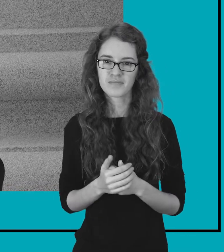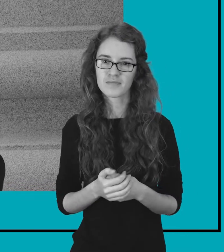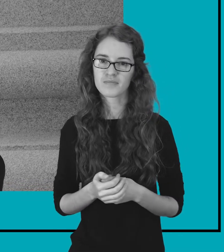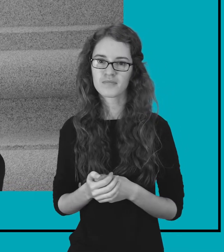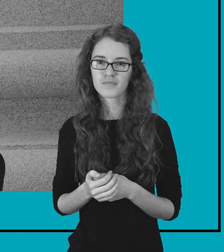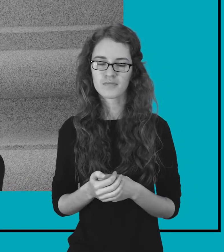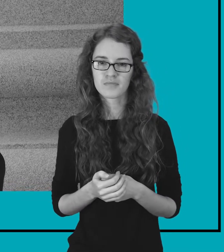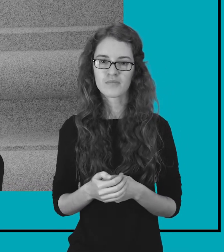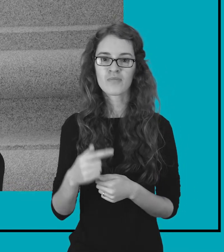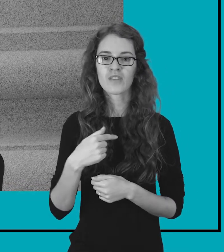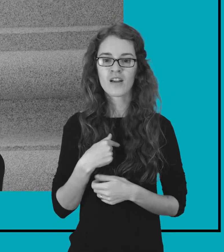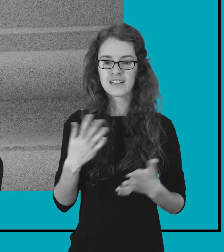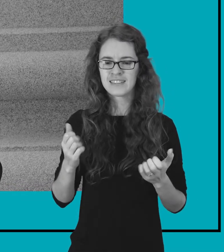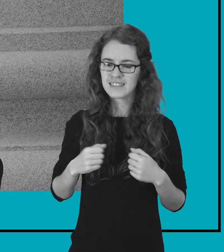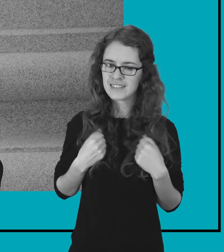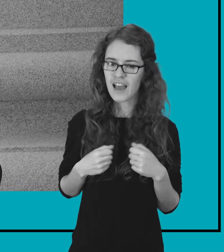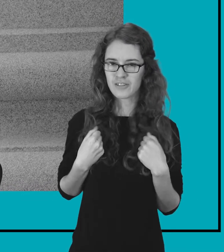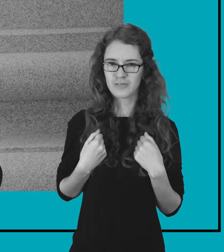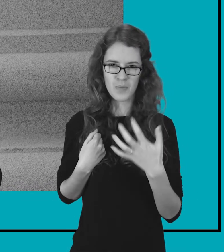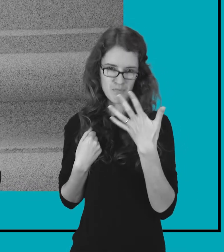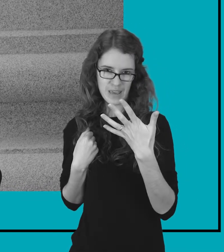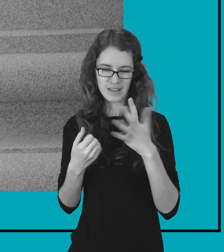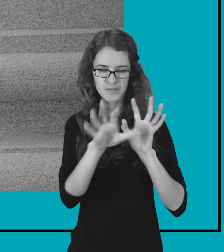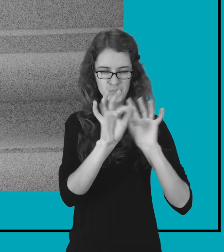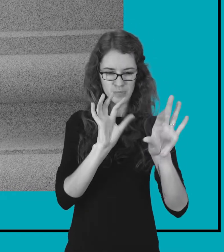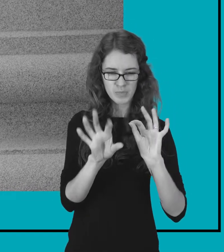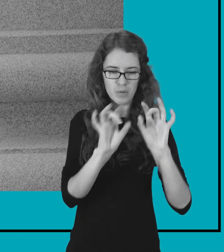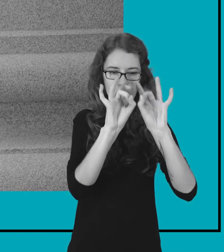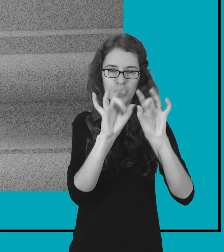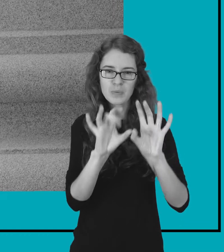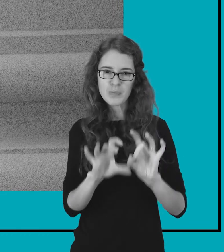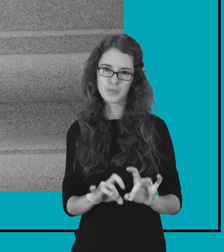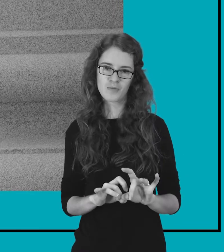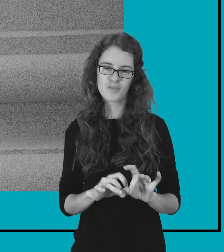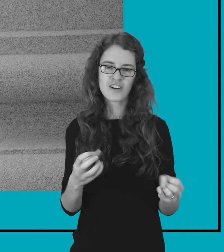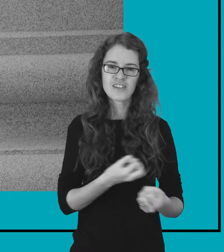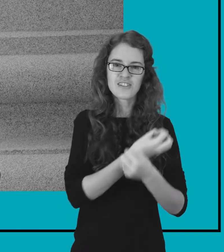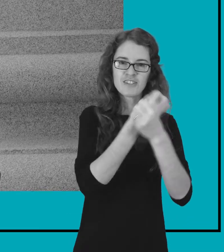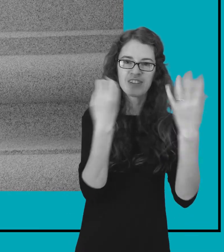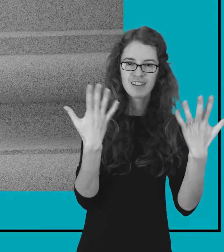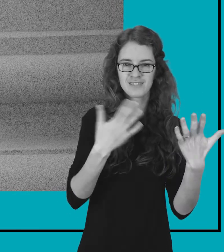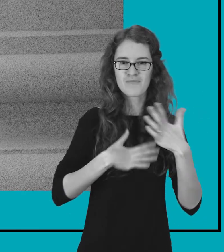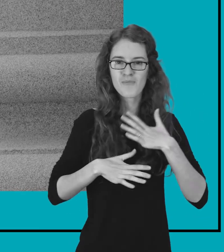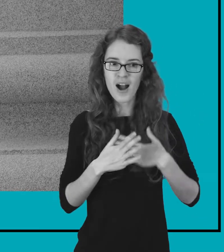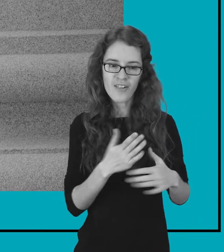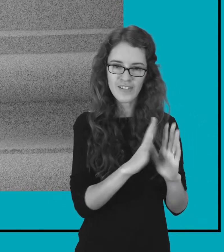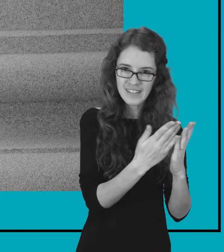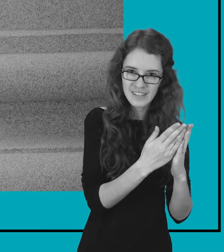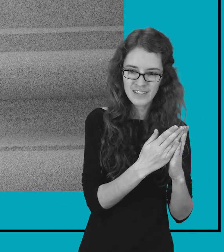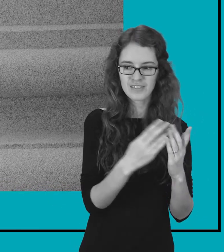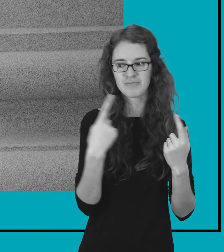Tai aš pasistengiau tą penkietuką padaryt labai įvairu. Nuo visiškai šviesių iki labai tamsų dalykų.